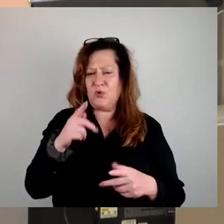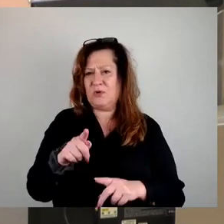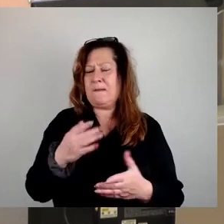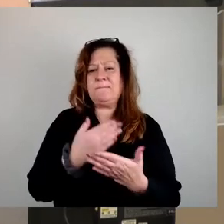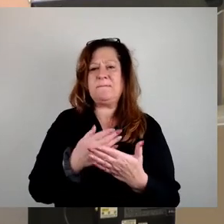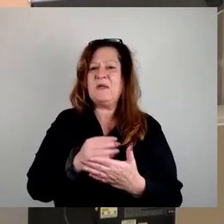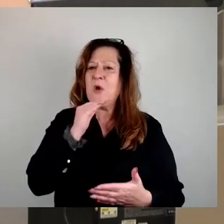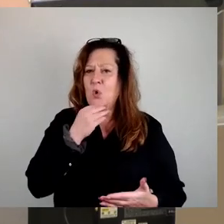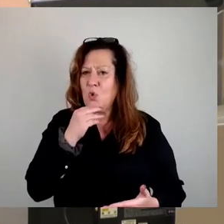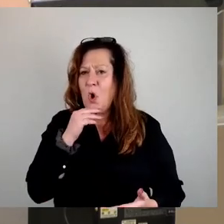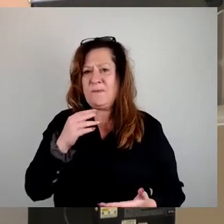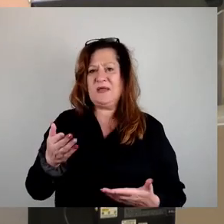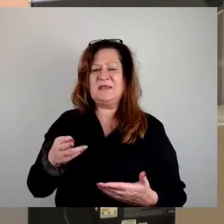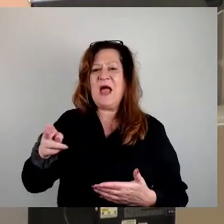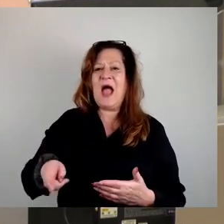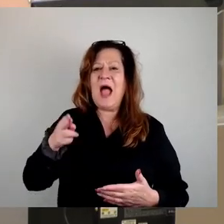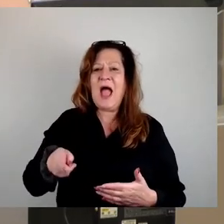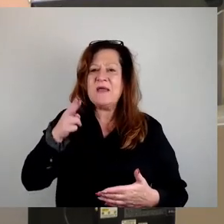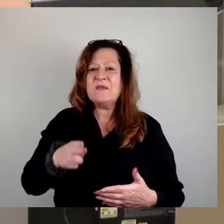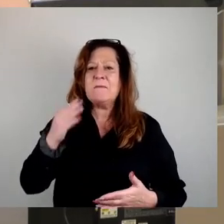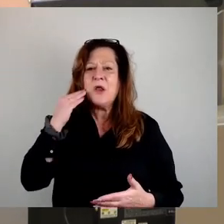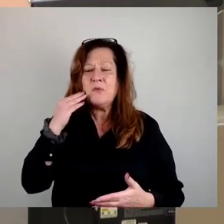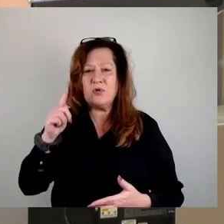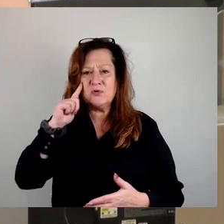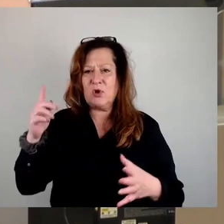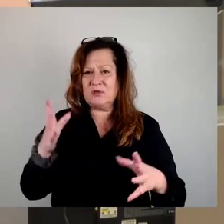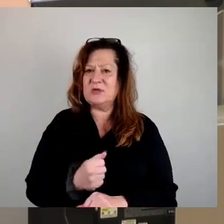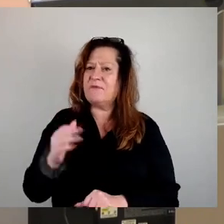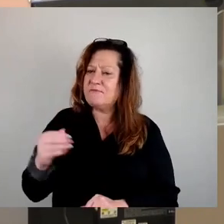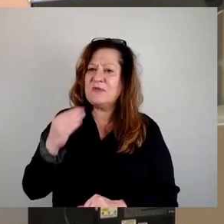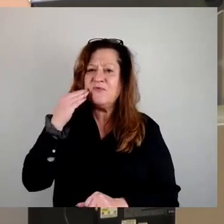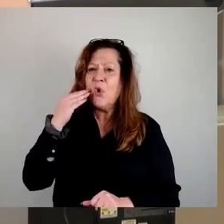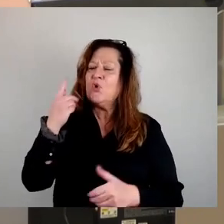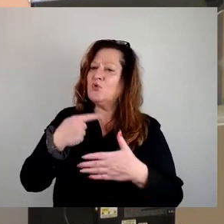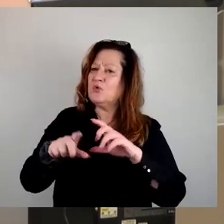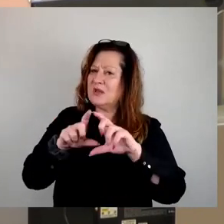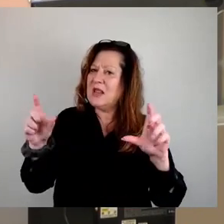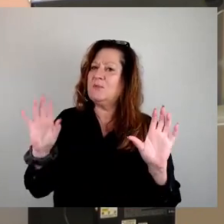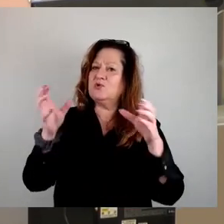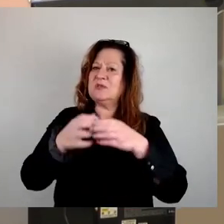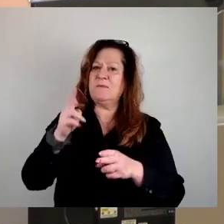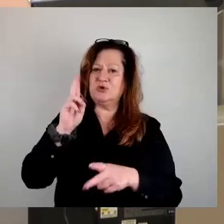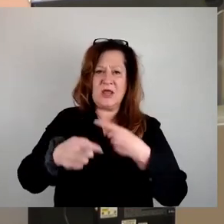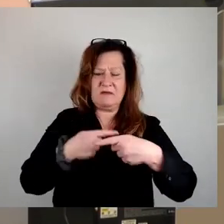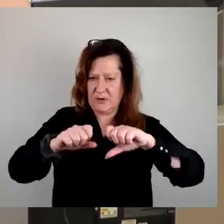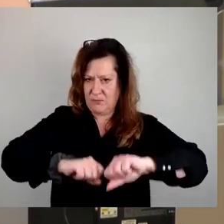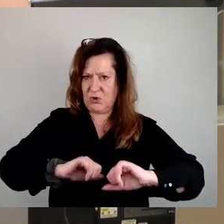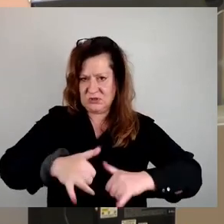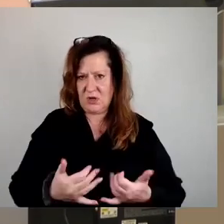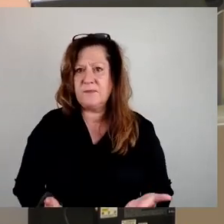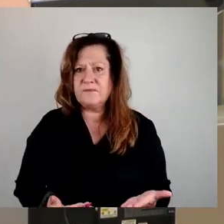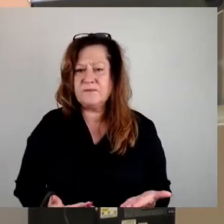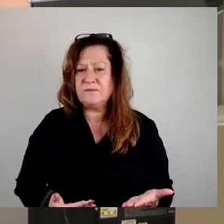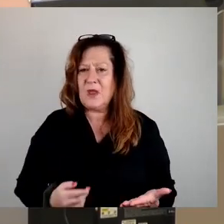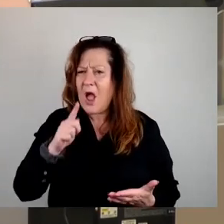Eisenbahner Wohnungsgenossenschaft, zeigen, dass auch mit Wohnungsunternehmen gemeinschaftliche Stadtentwicklung sehr gut möglich ist. Der noch kritischere Punkt